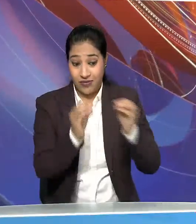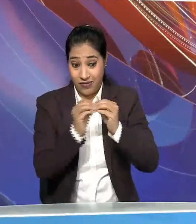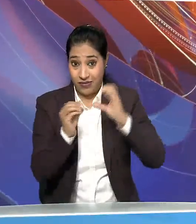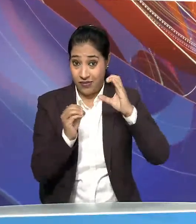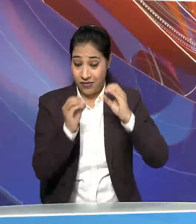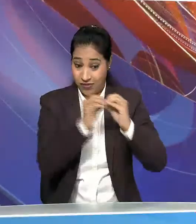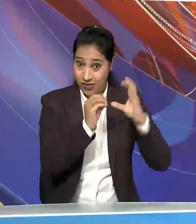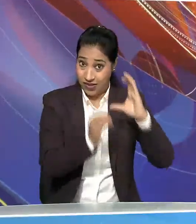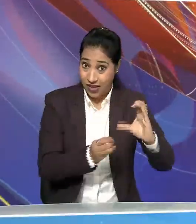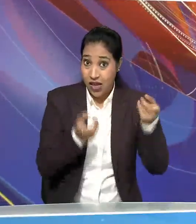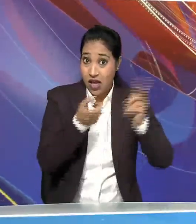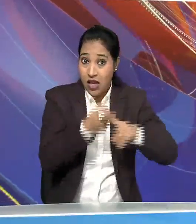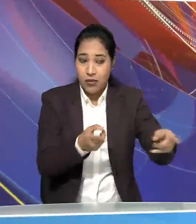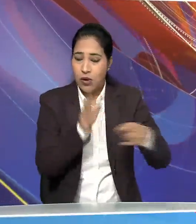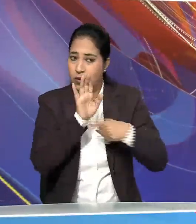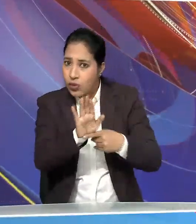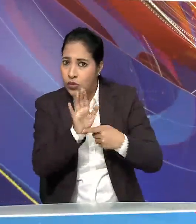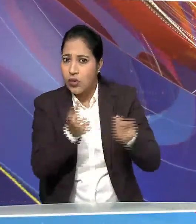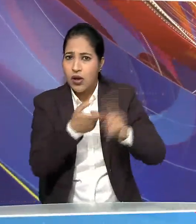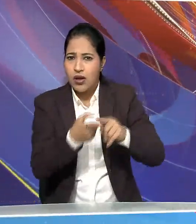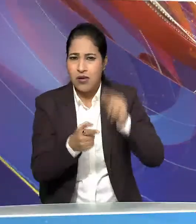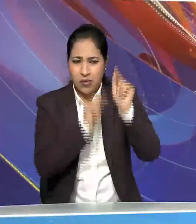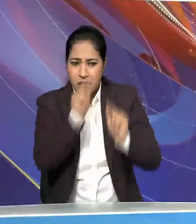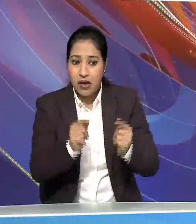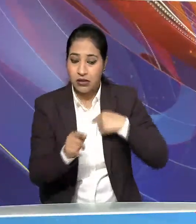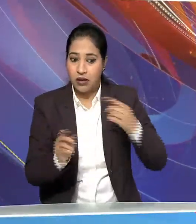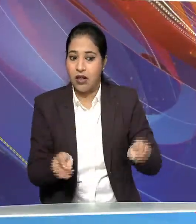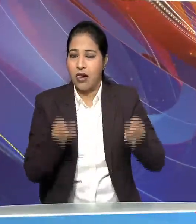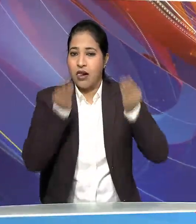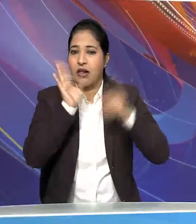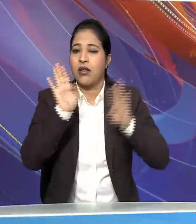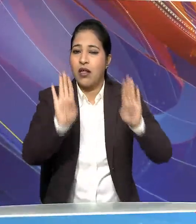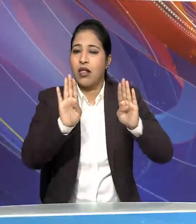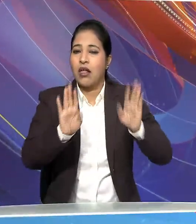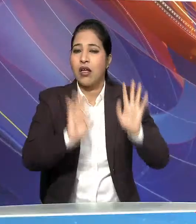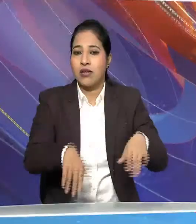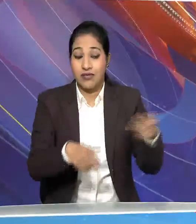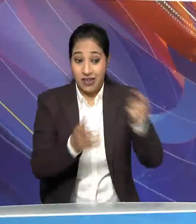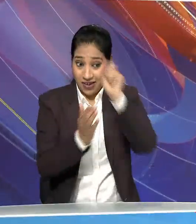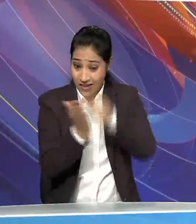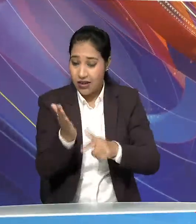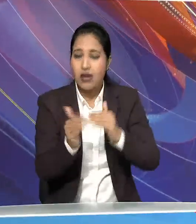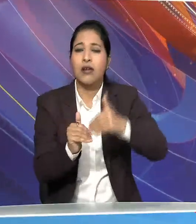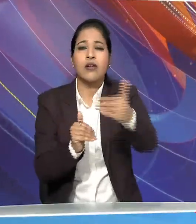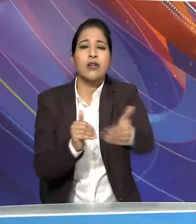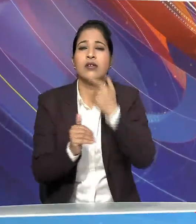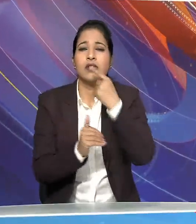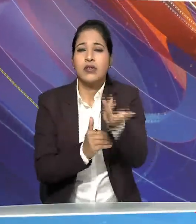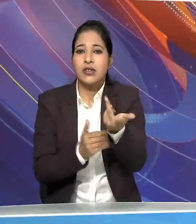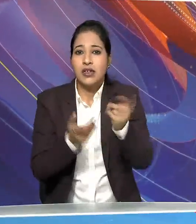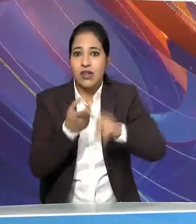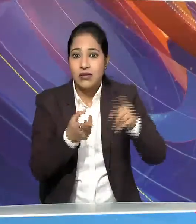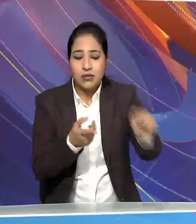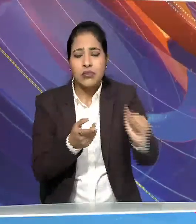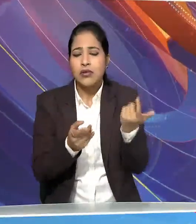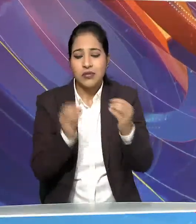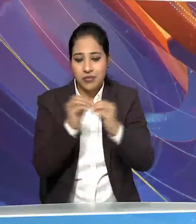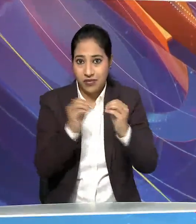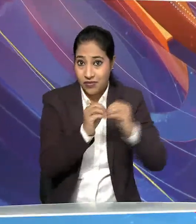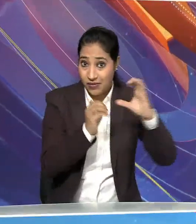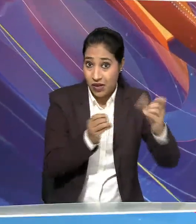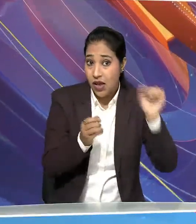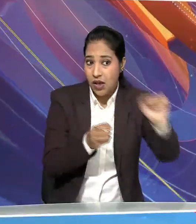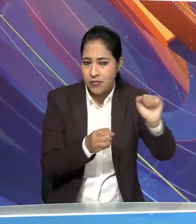संसनी खेजवाद पर फल फूल रहा है पत्र में आगे कहा गया है कि ये सब BBC